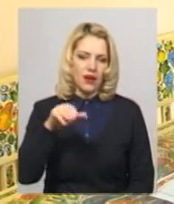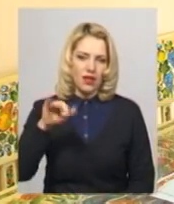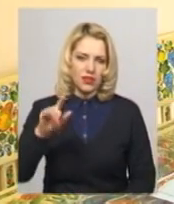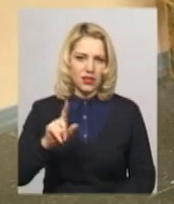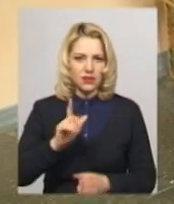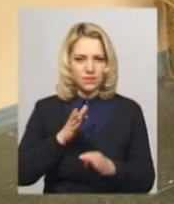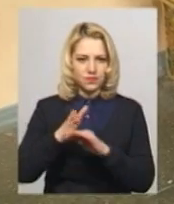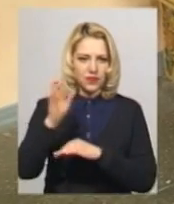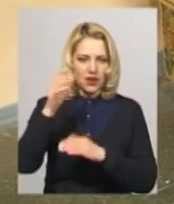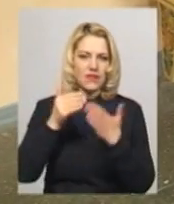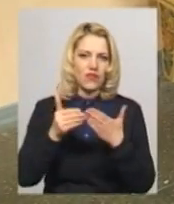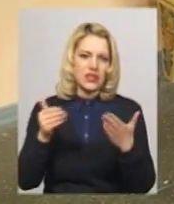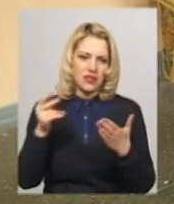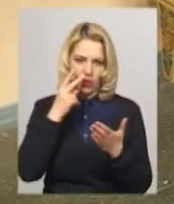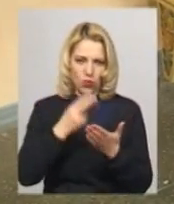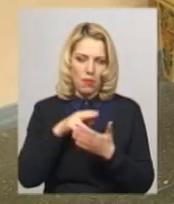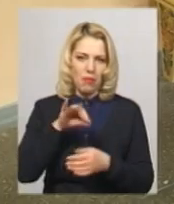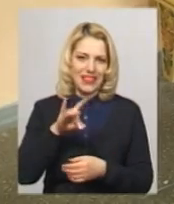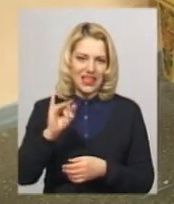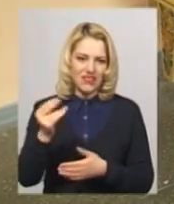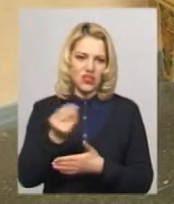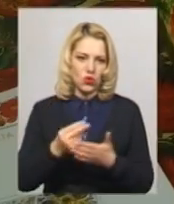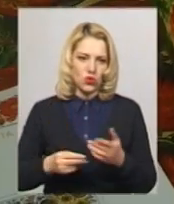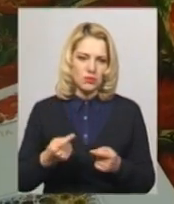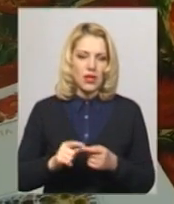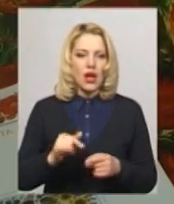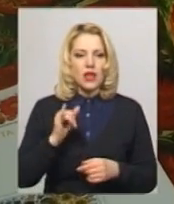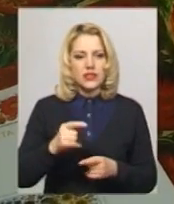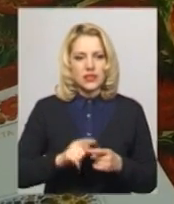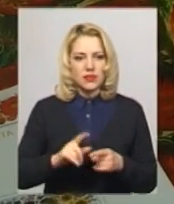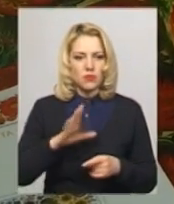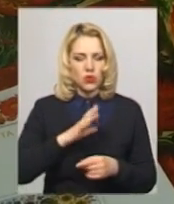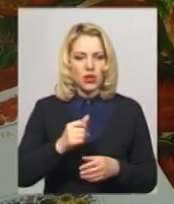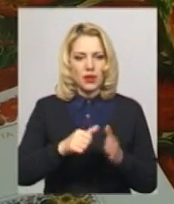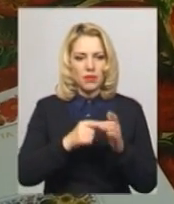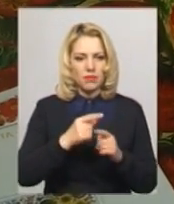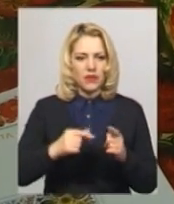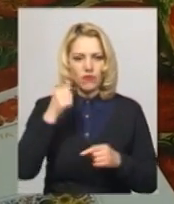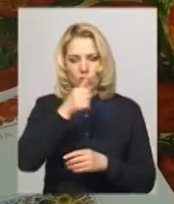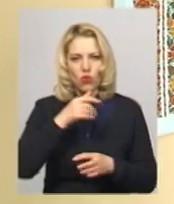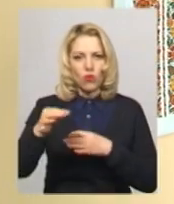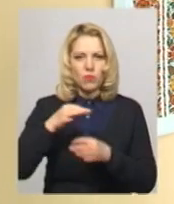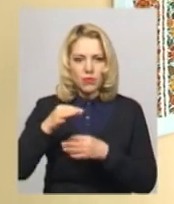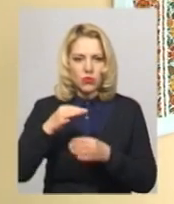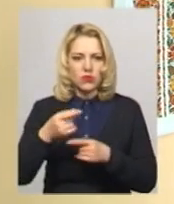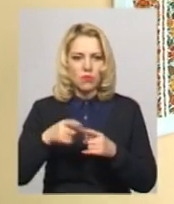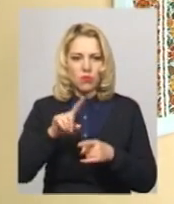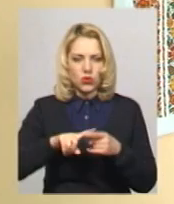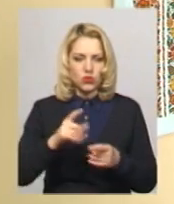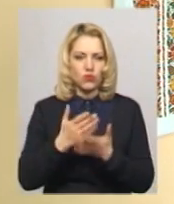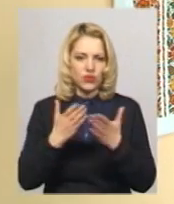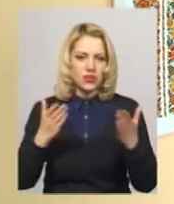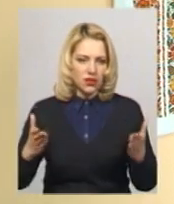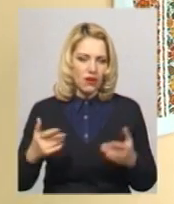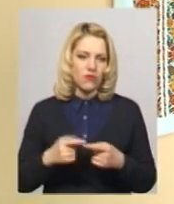мистер-класами. Перемовини про виставку в гуманітарно-педагогічній академії відбувалися півроку, розповідає рептор навчального закладу Інна Шоробура.